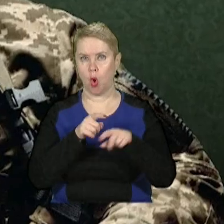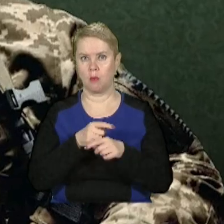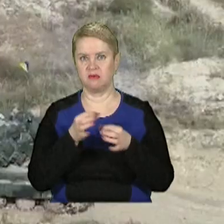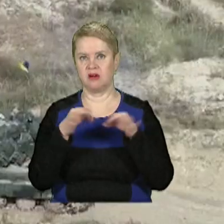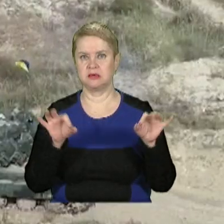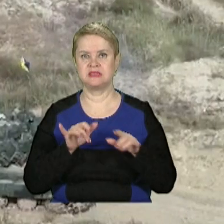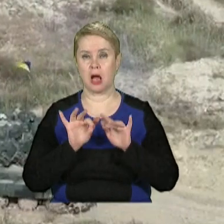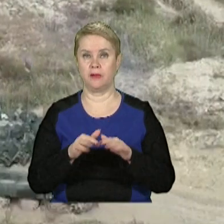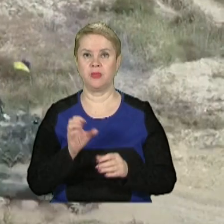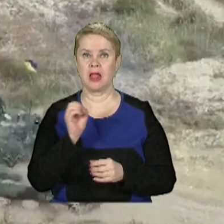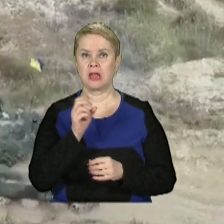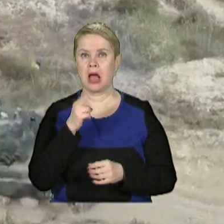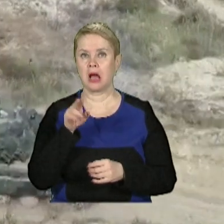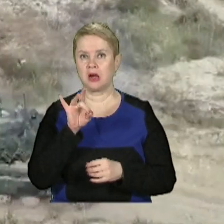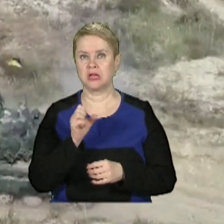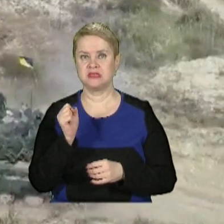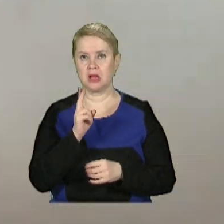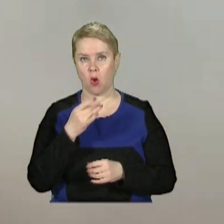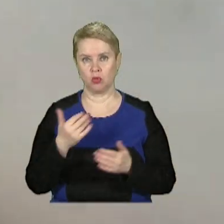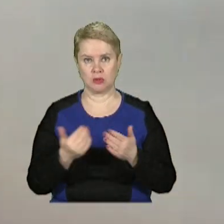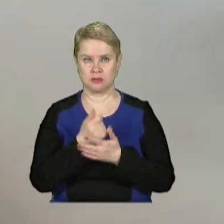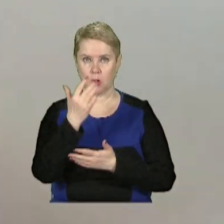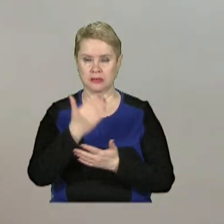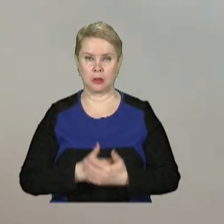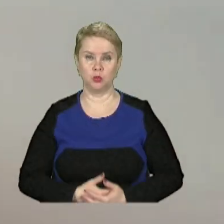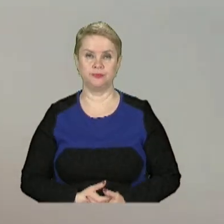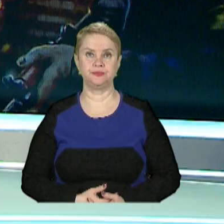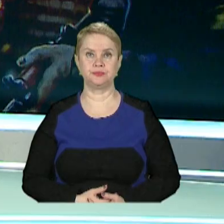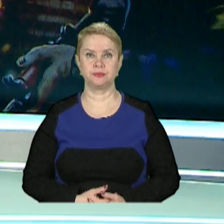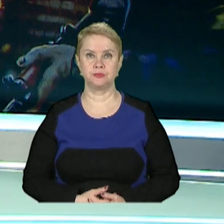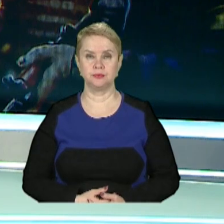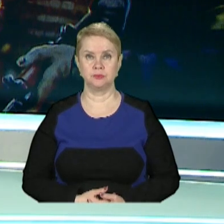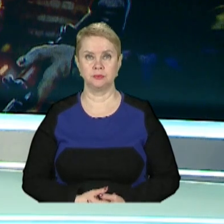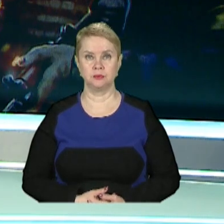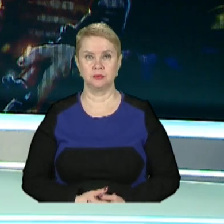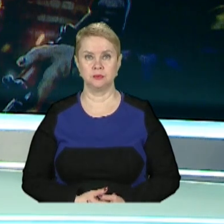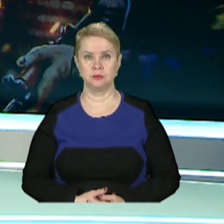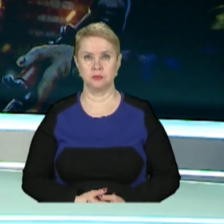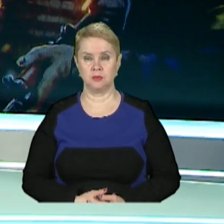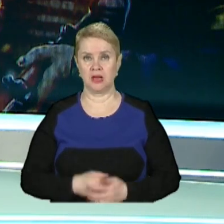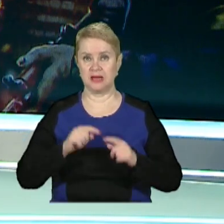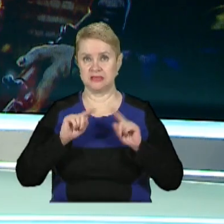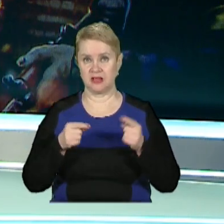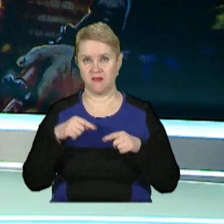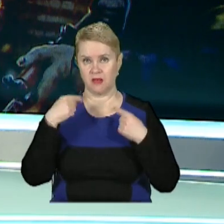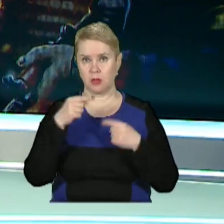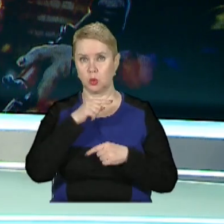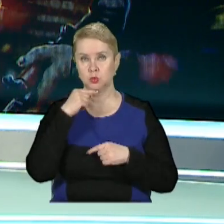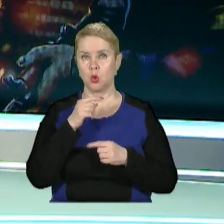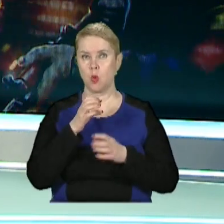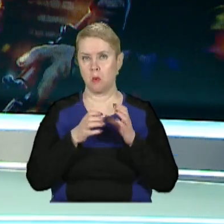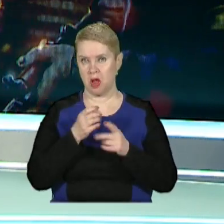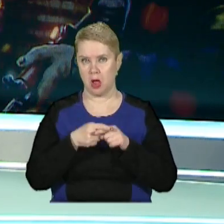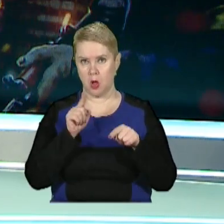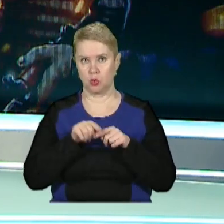заходів. Катерина Кравченка, Олександр Коваленко, новини 11 каналу. Затримали фанатів Руського миру